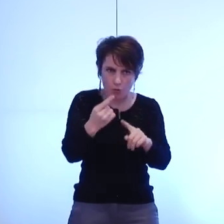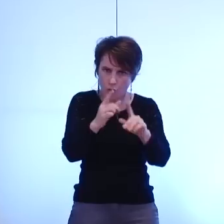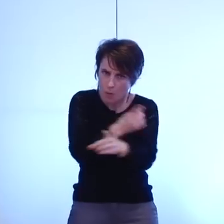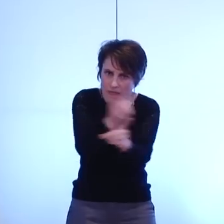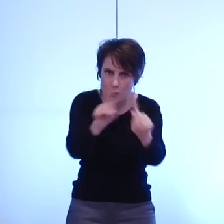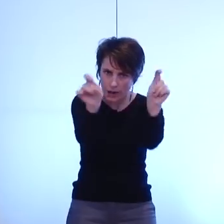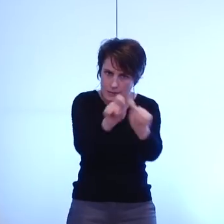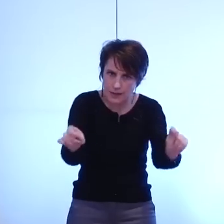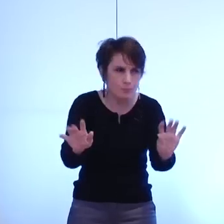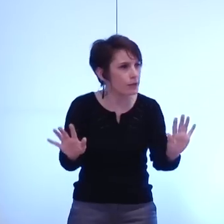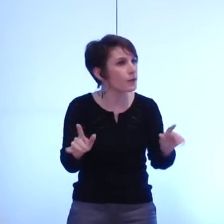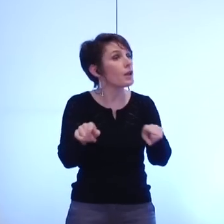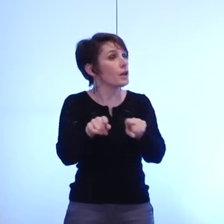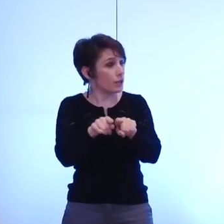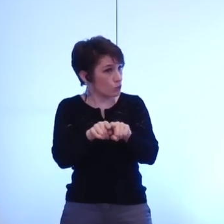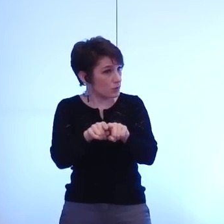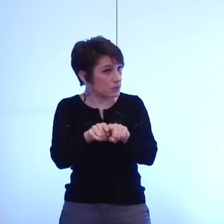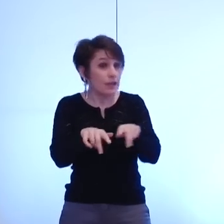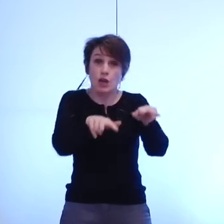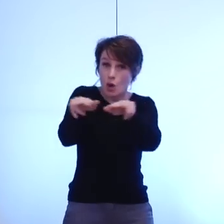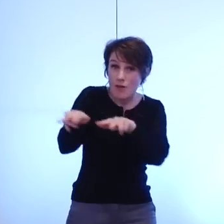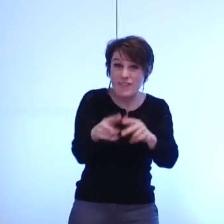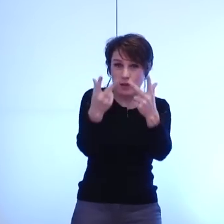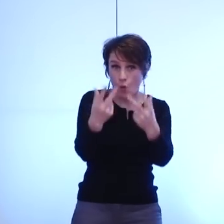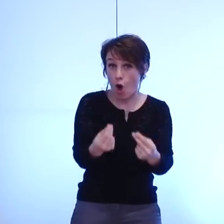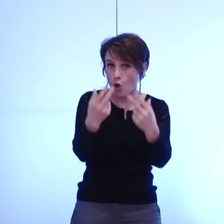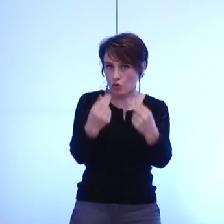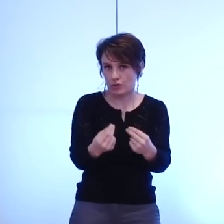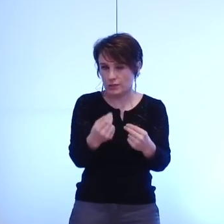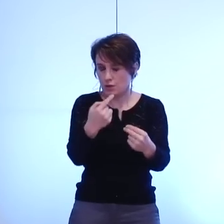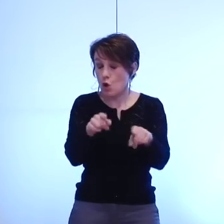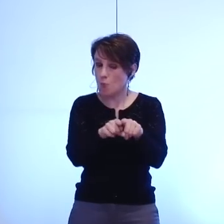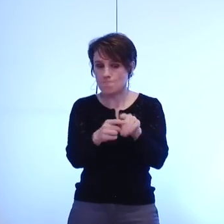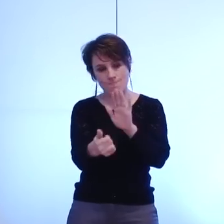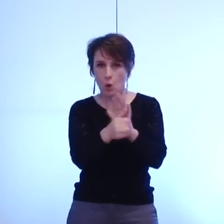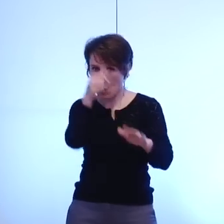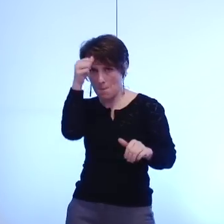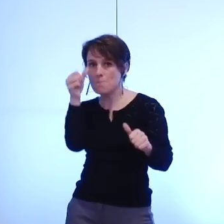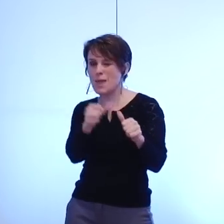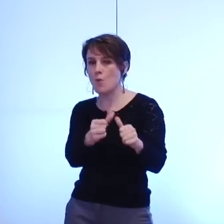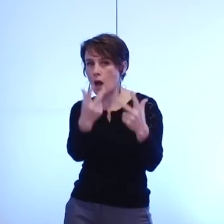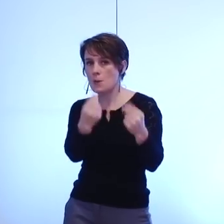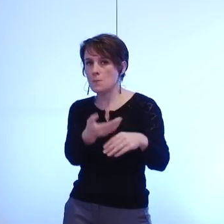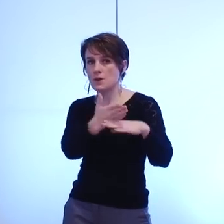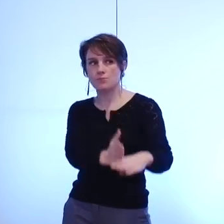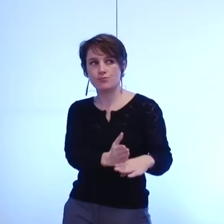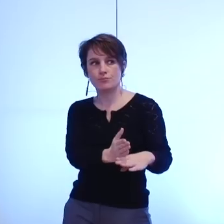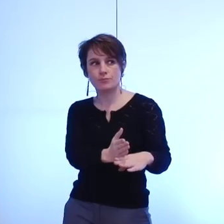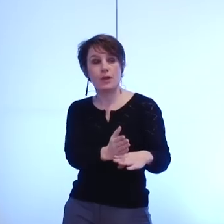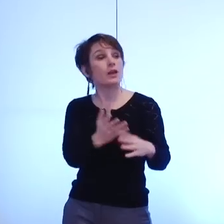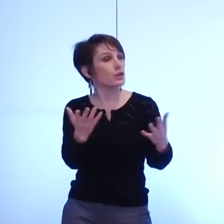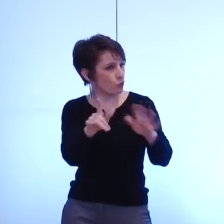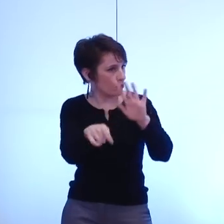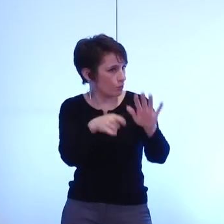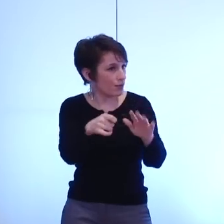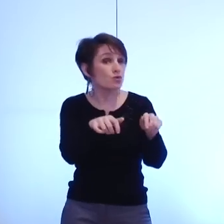la mémoire que cette captation vidéo et je vous indique pour conclure qu'en toute cohérence cette vidéo est